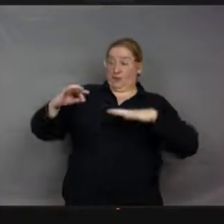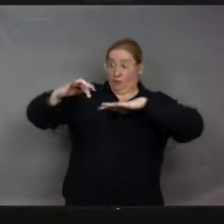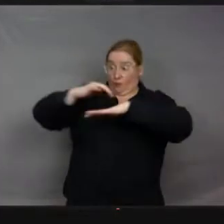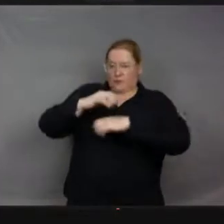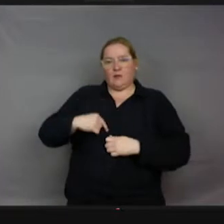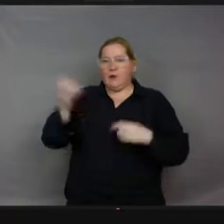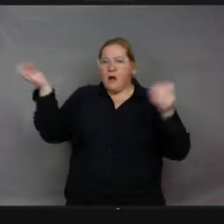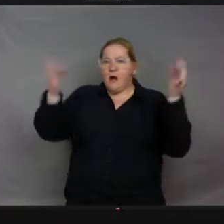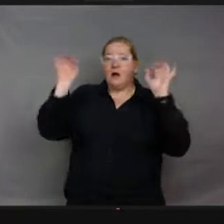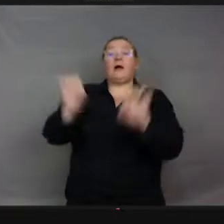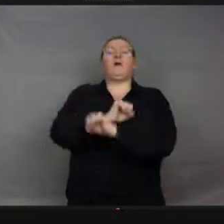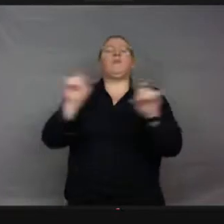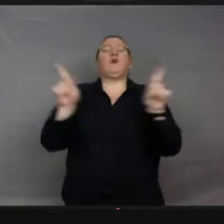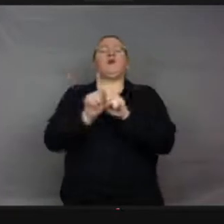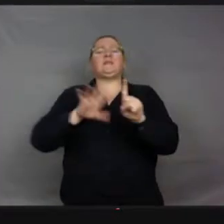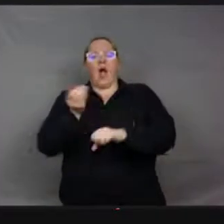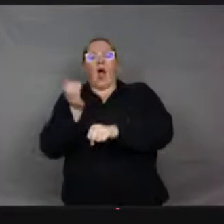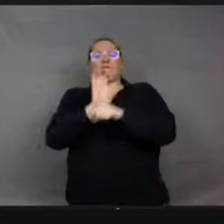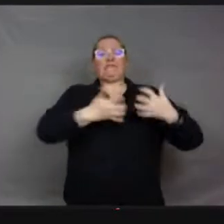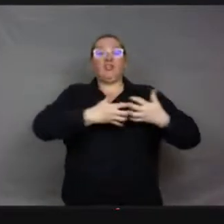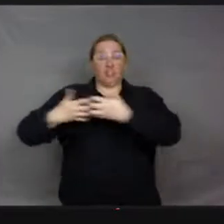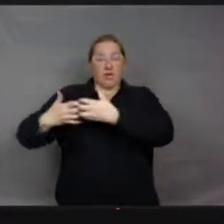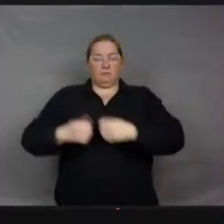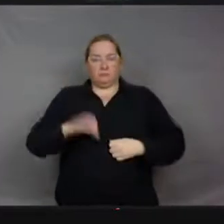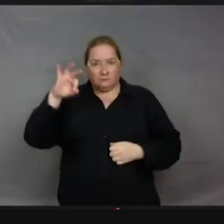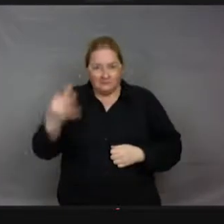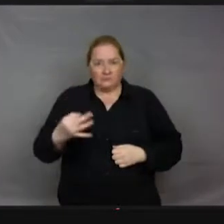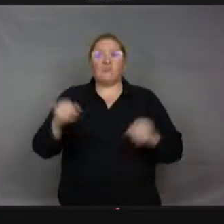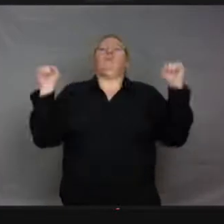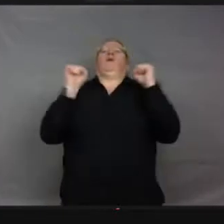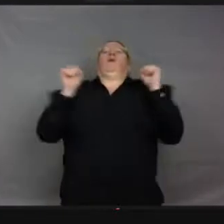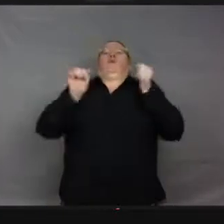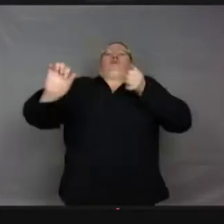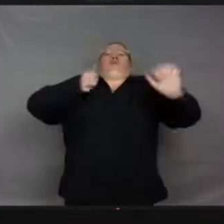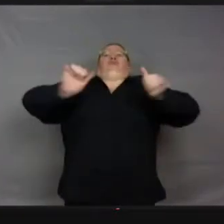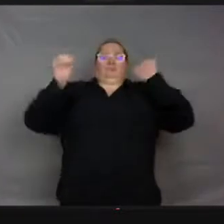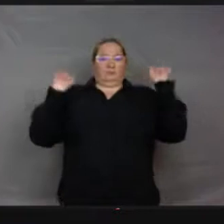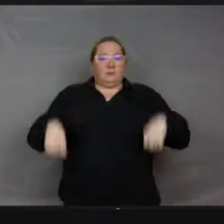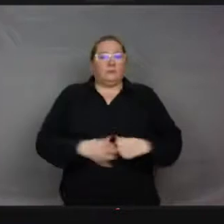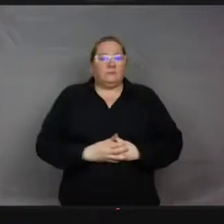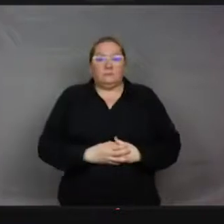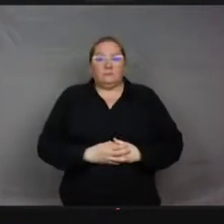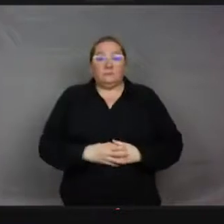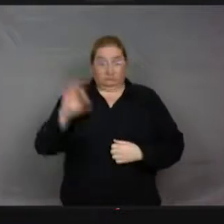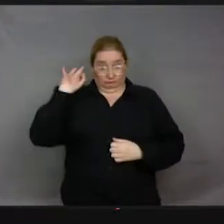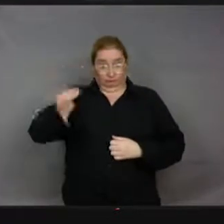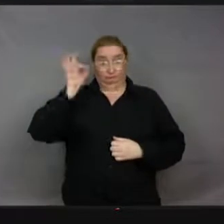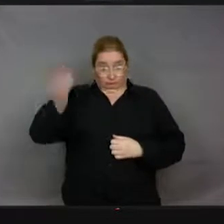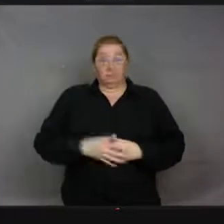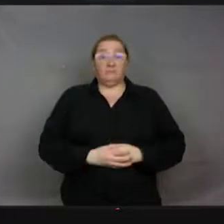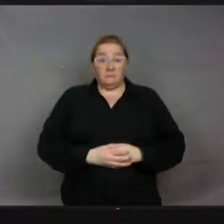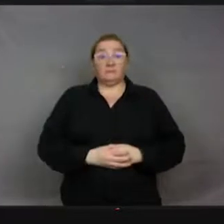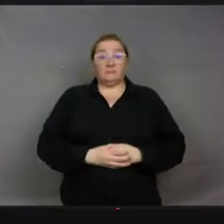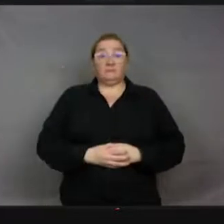l'antigel, ça c'est aussi assez génial, la protection contre le froid. Alors, il y a effectivement des insectes qui en ont vraiment mais